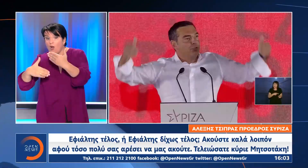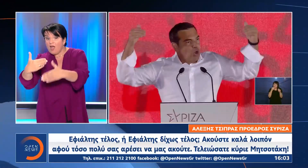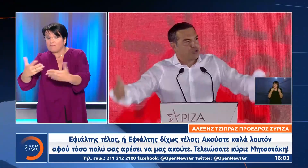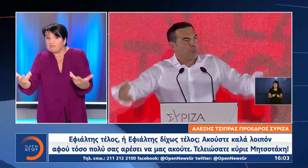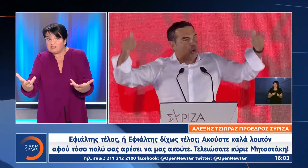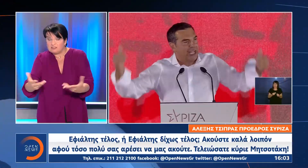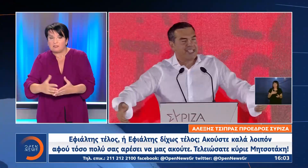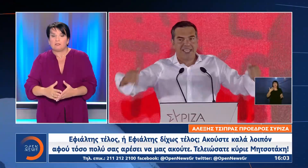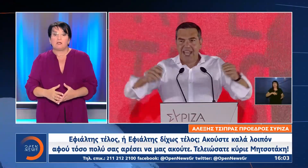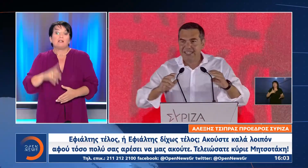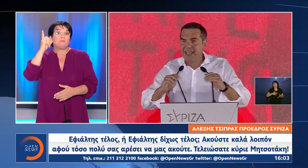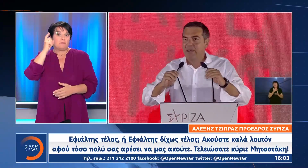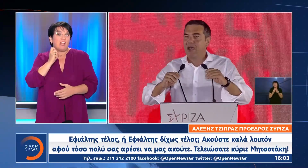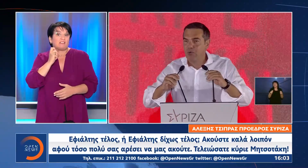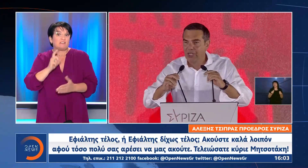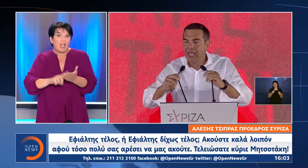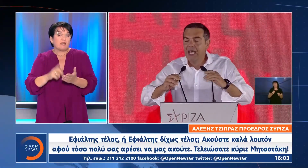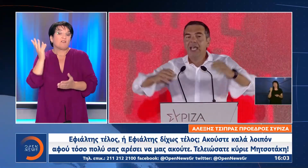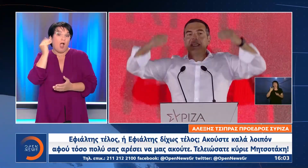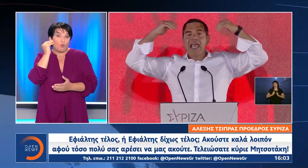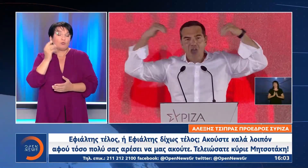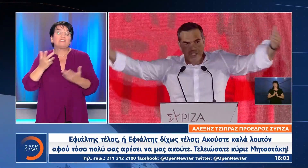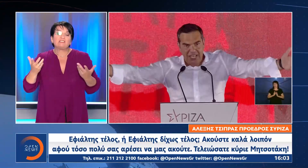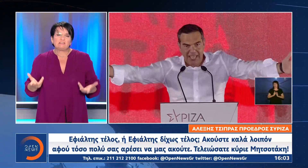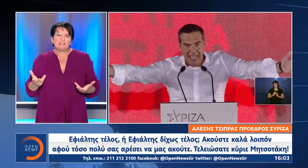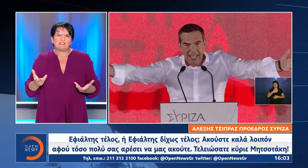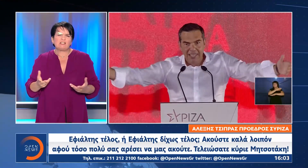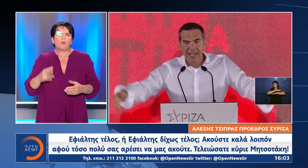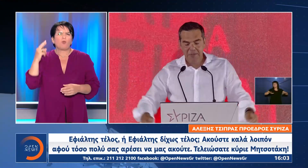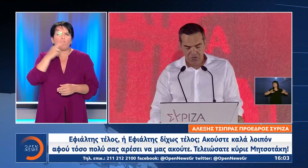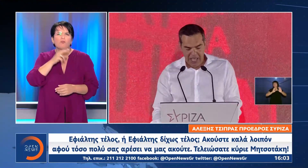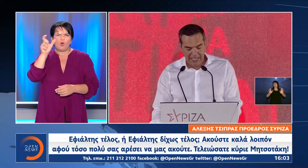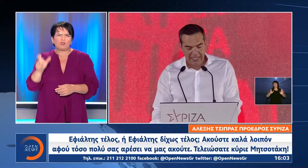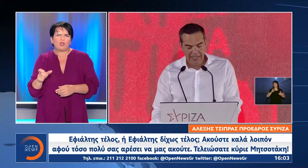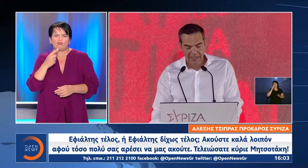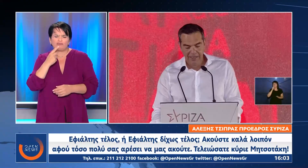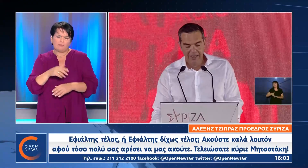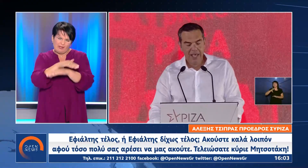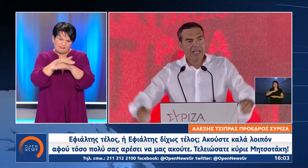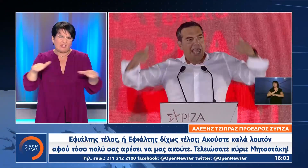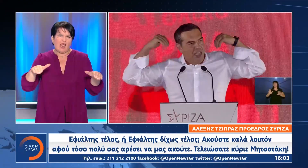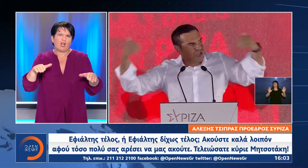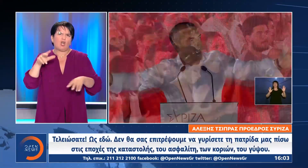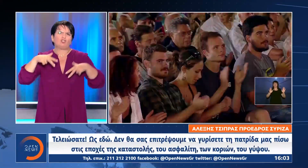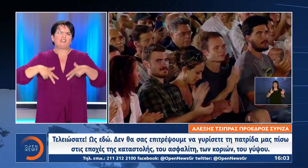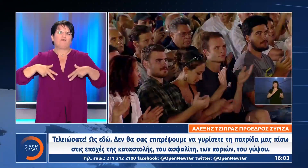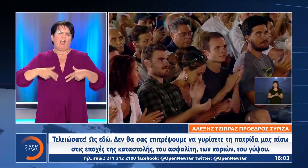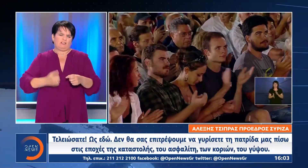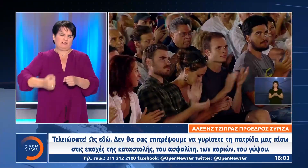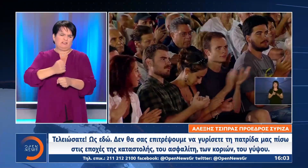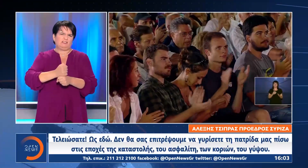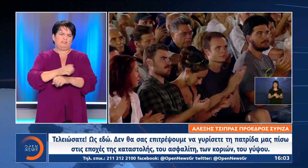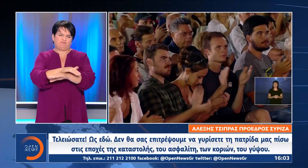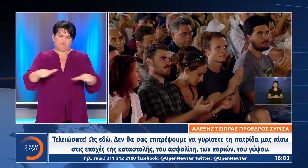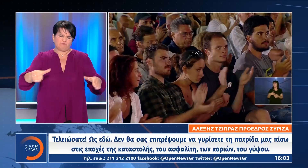λοιπόν Αφού τόσο πολύ σας αρέσει να μας ακούτε Τελειώσατε Κύριε Μητσοτάκη Τελειώσατε